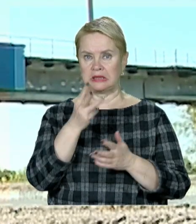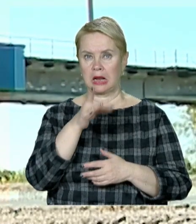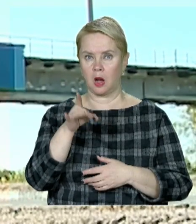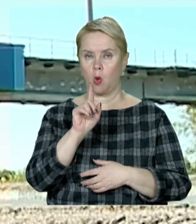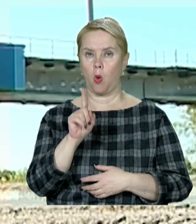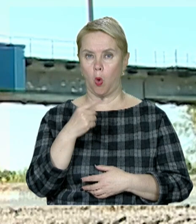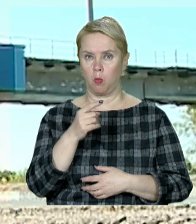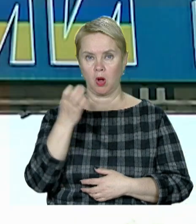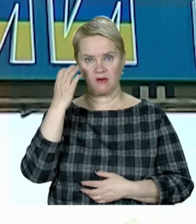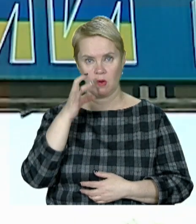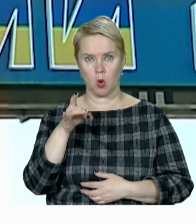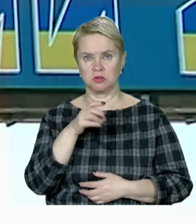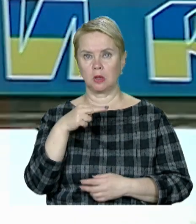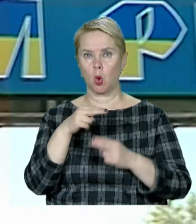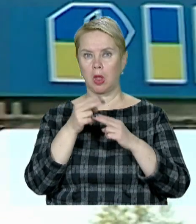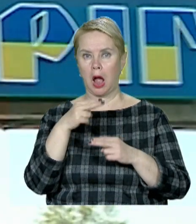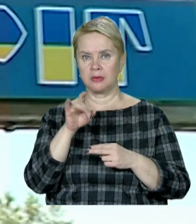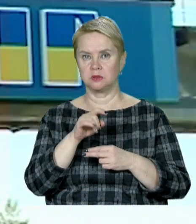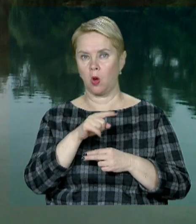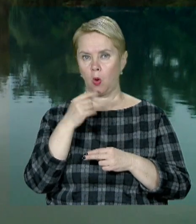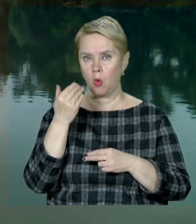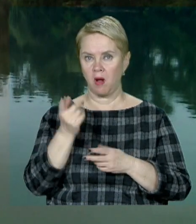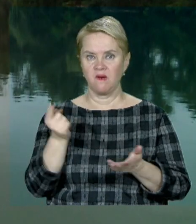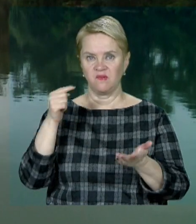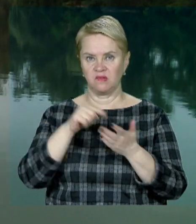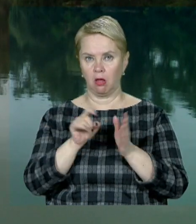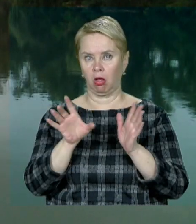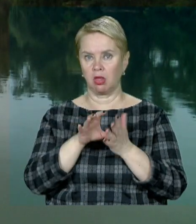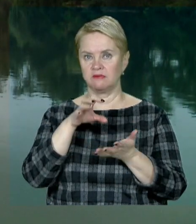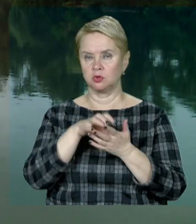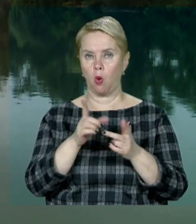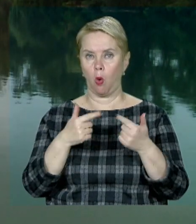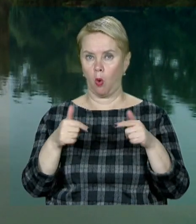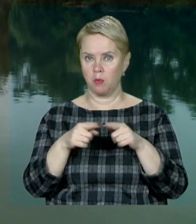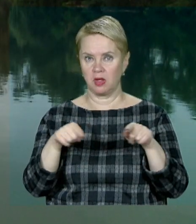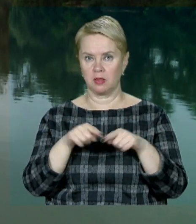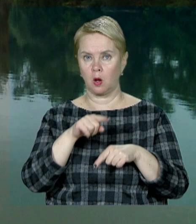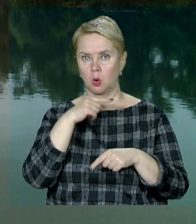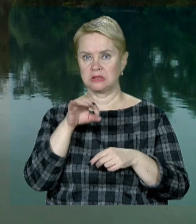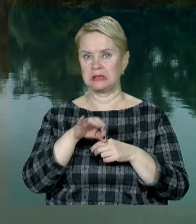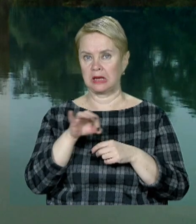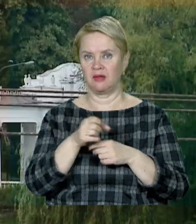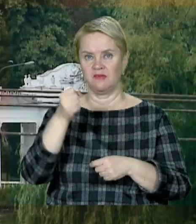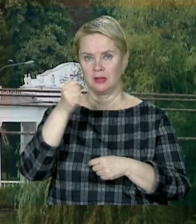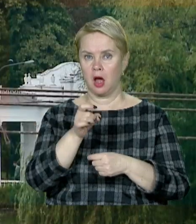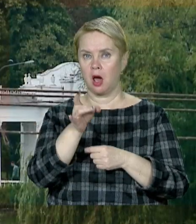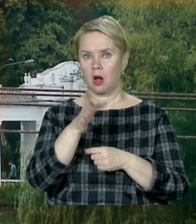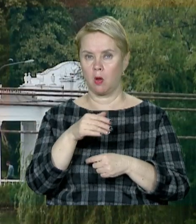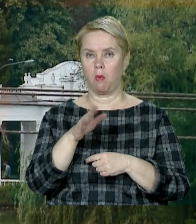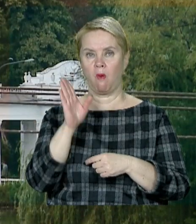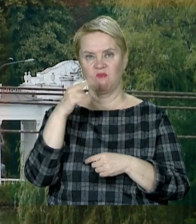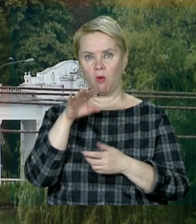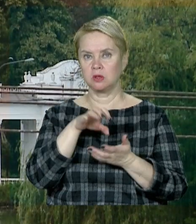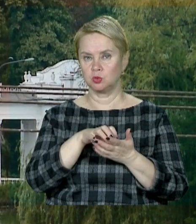райони області. У Кривому Розі Доронка Мікадзе окупантів влучив в енергетичний об'єкт. Також російські терористи вдарили ракетою по